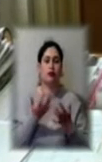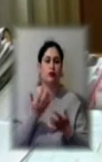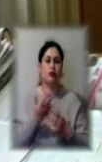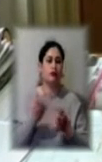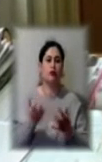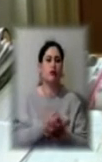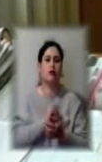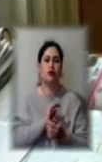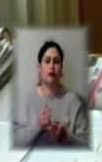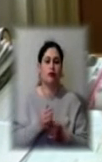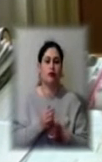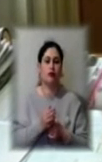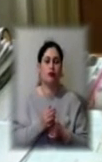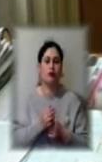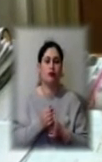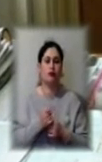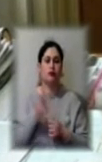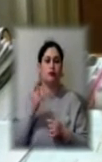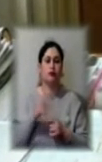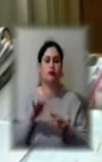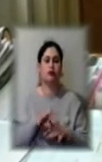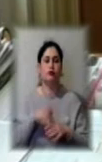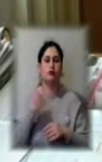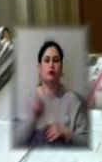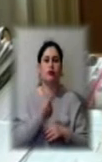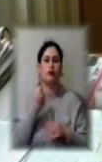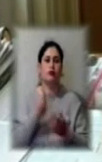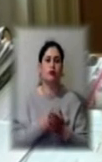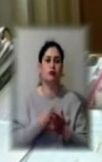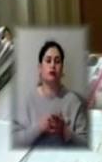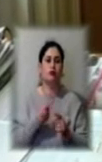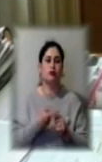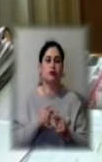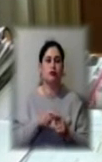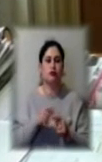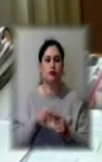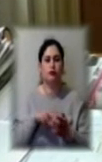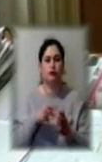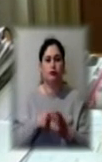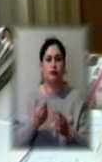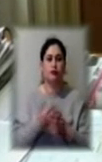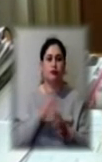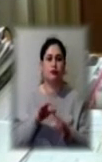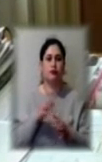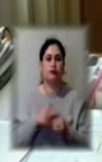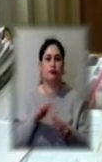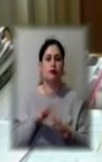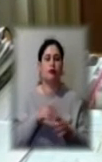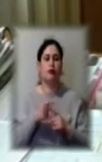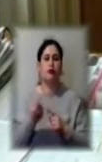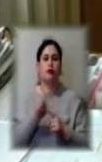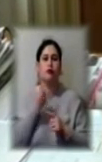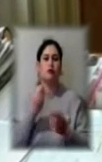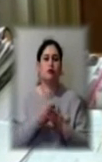в місцевому обласному бюджеті, тому що по новому закону тепер місцевий обласний бюджет буде